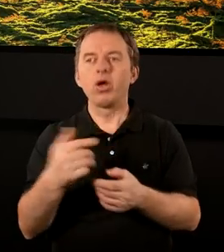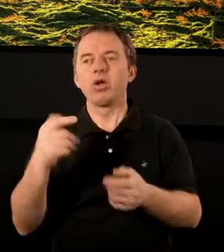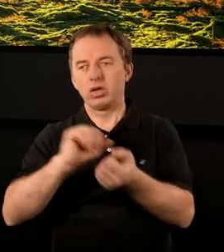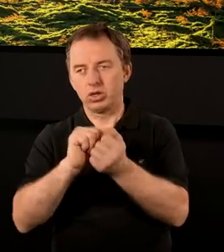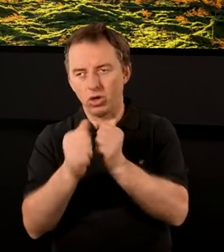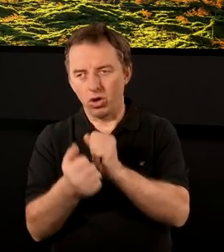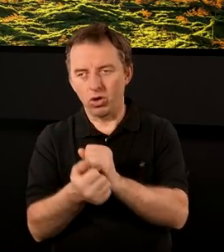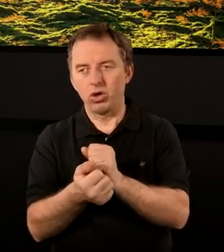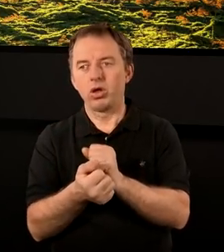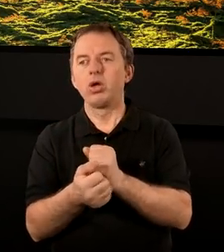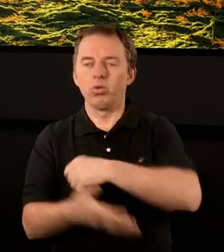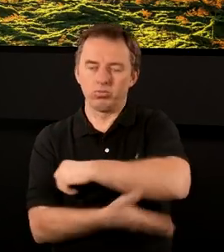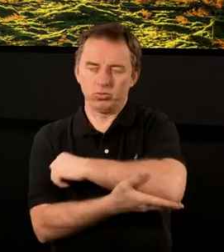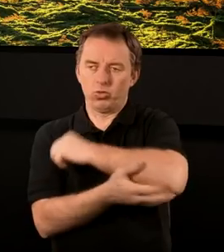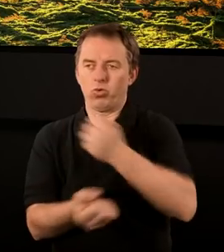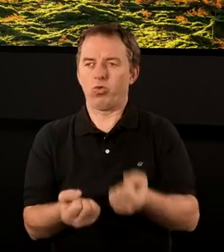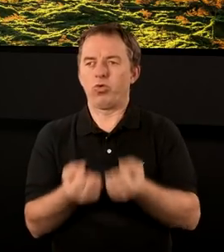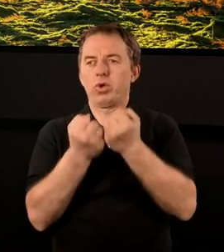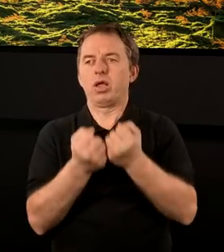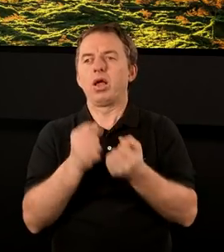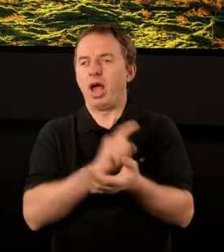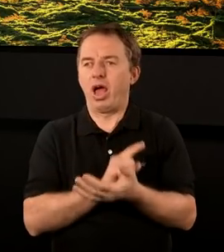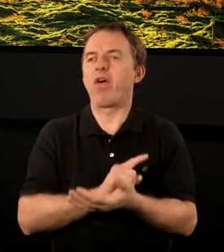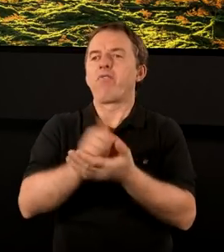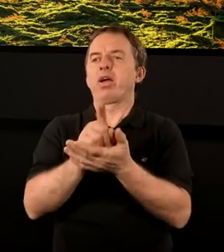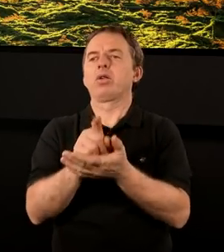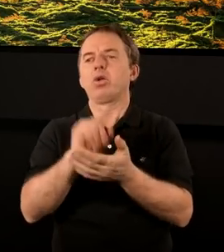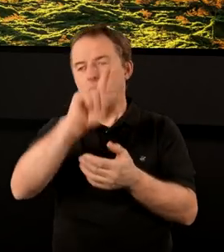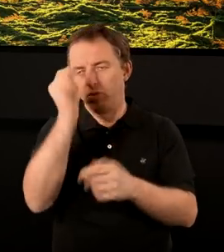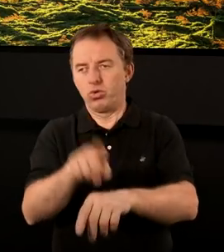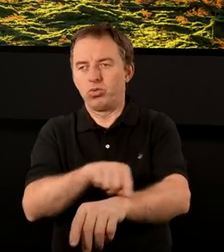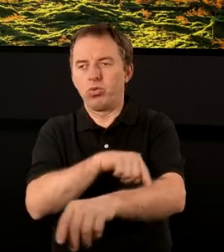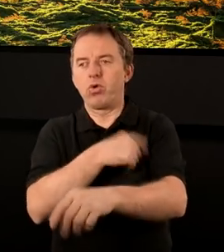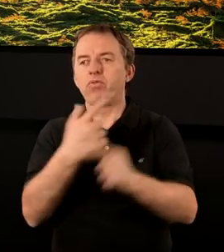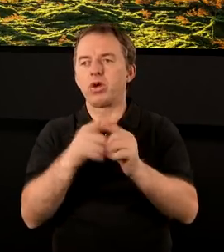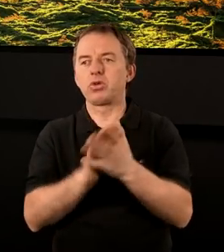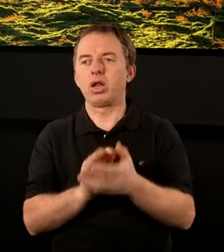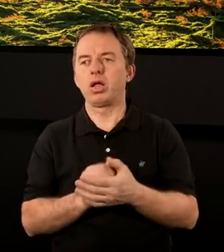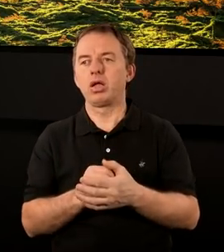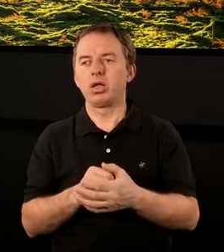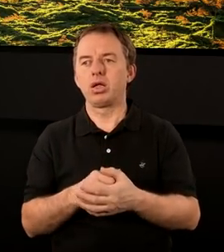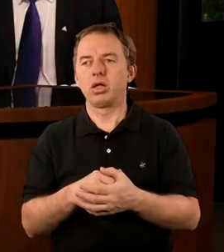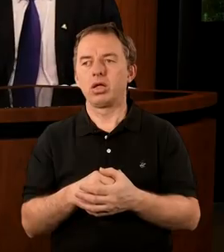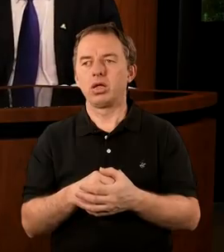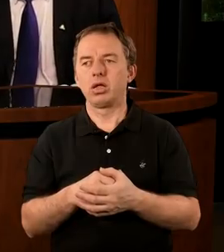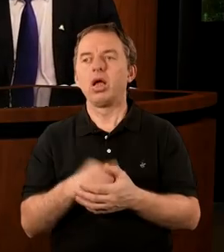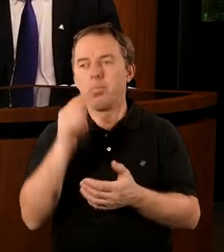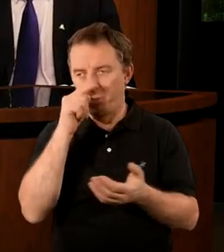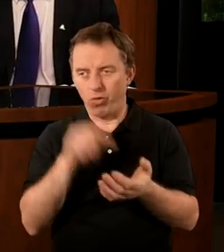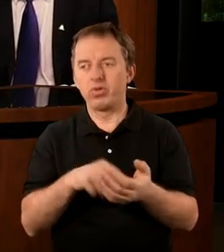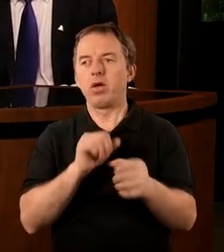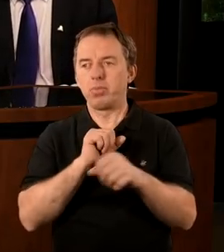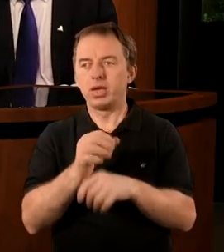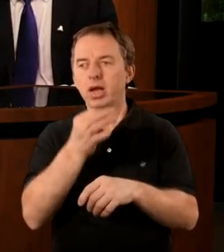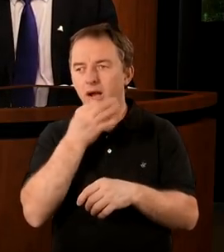Efezie już w tym Kościele są ugruntowani. Jaki powinien być efekt tego, że ludzie są długo w Kościele? Powinno